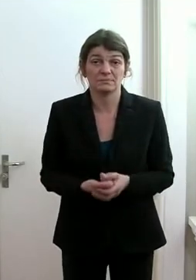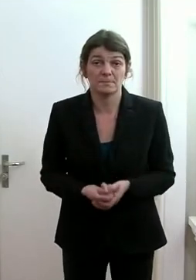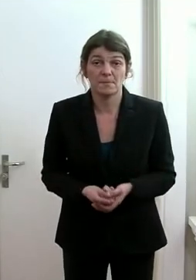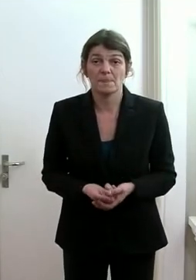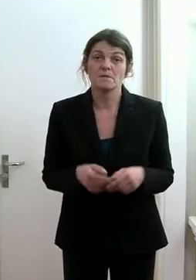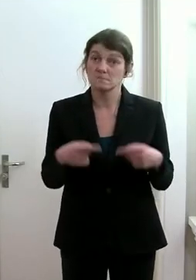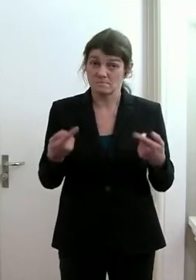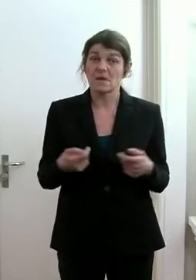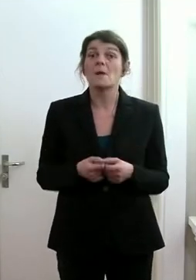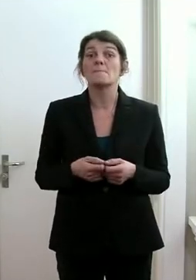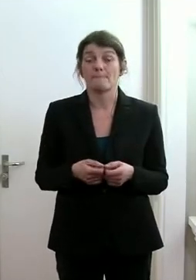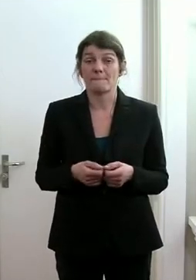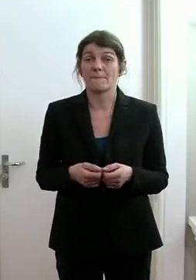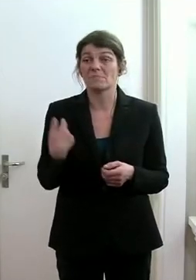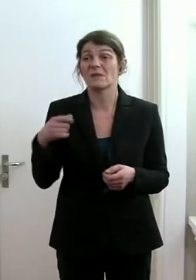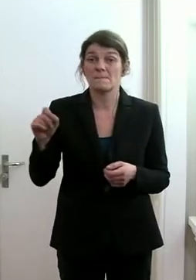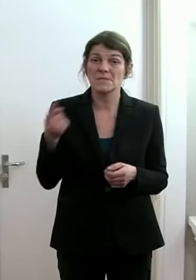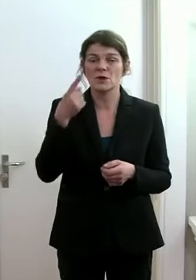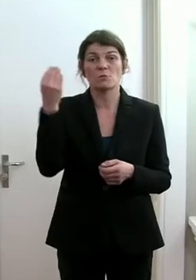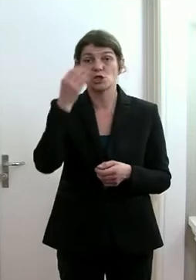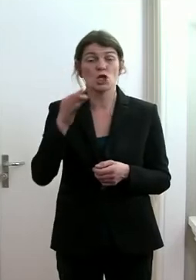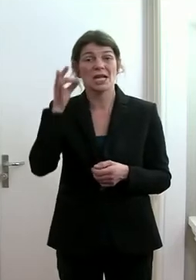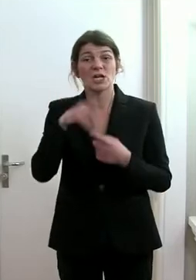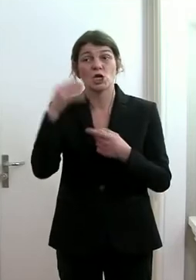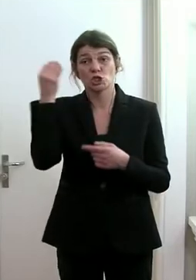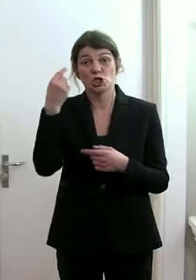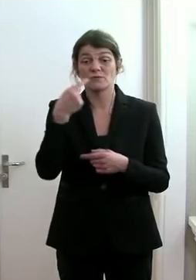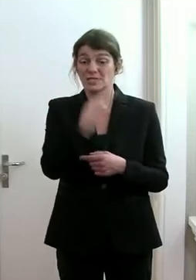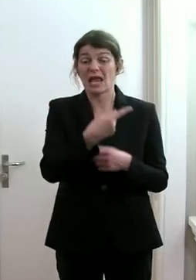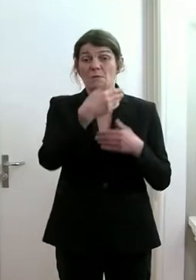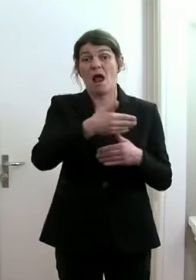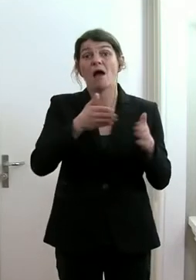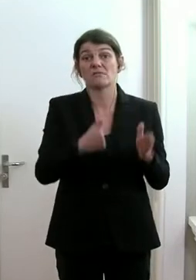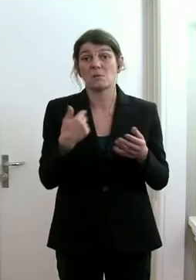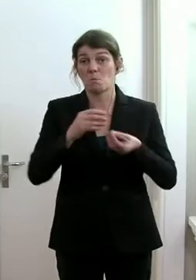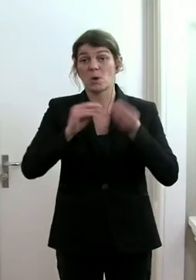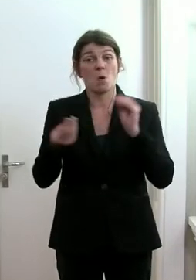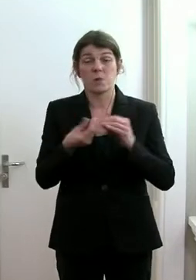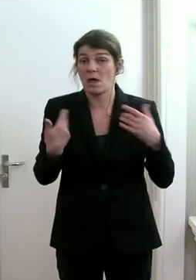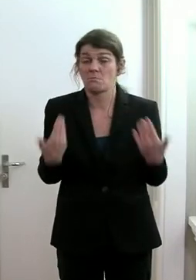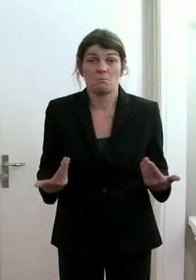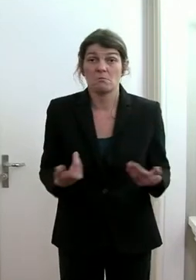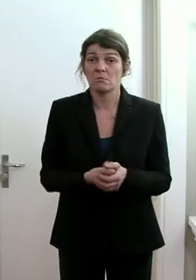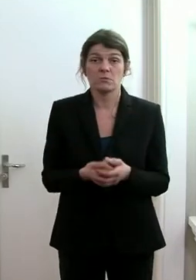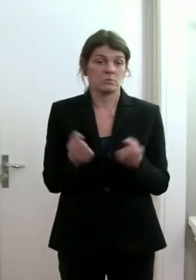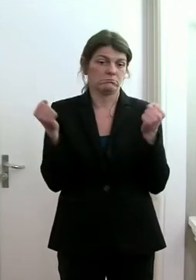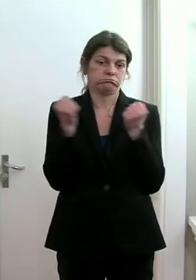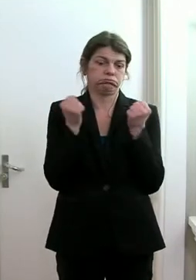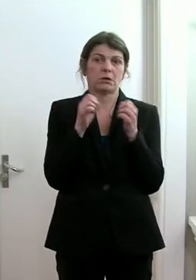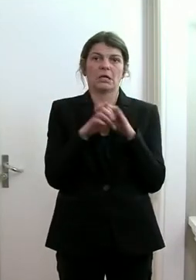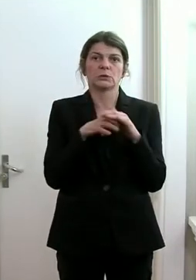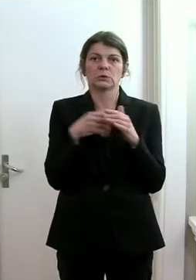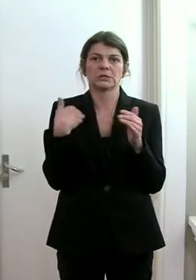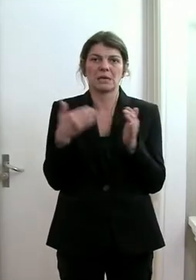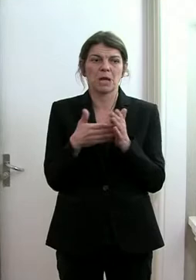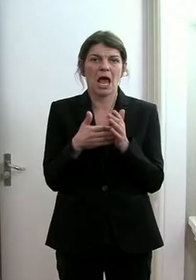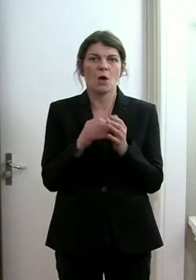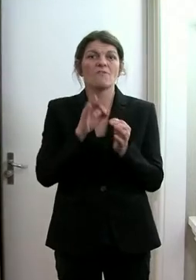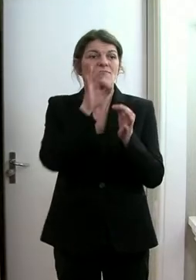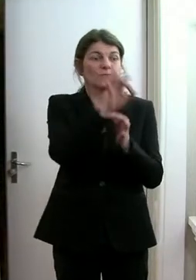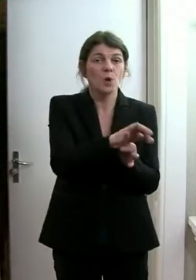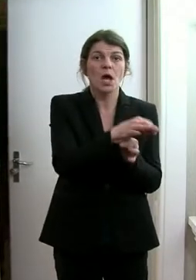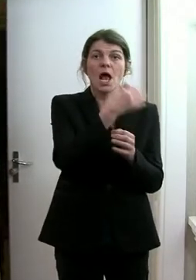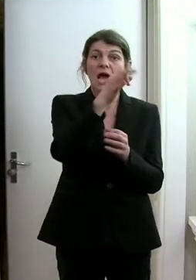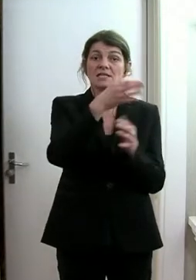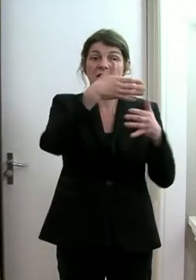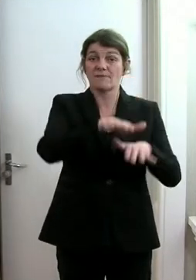dann haben wir vor allem bei den Schülerinnen und Schülern, die in Quarantäne sind, Problem, dass wir enorme Ressourcen brauchen, im